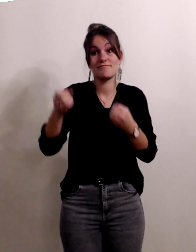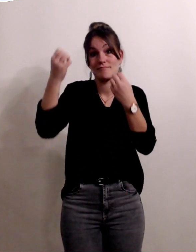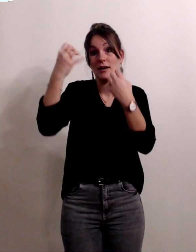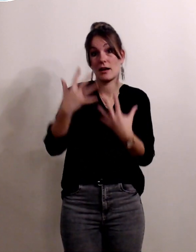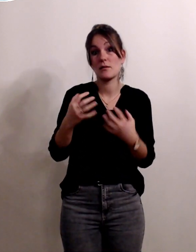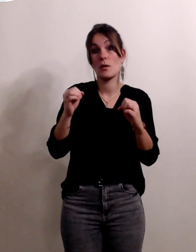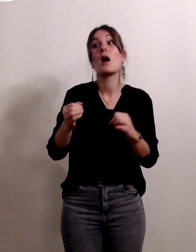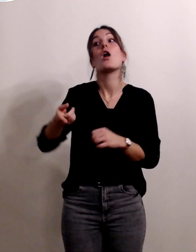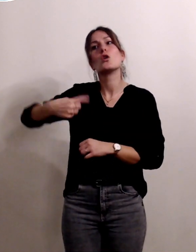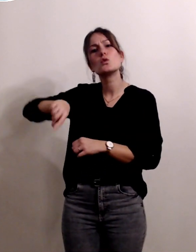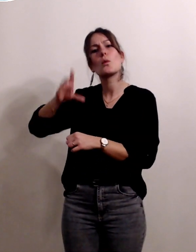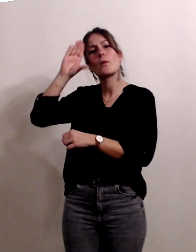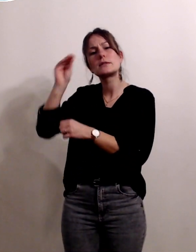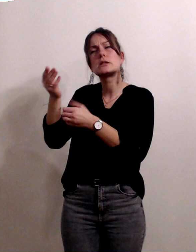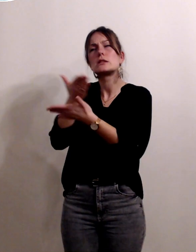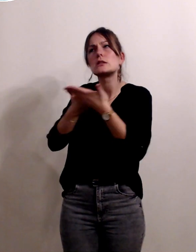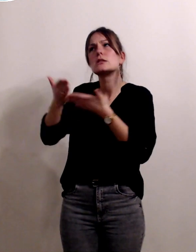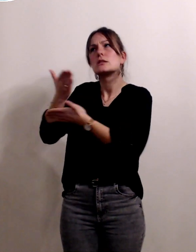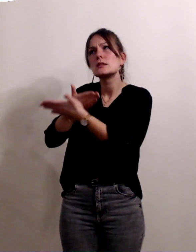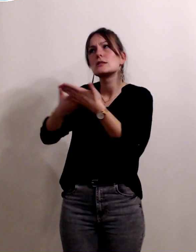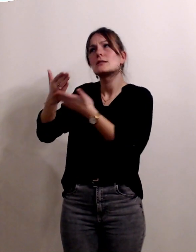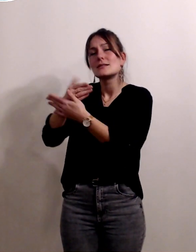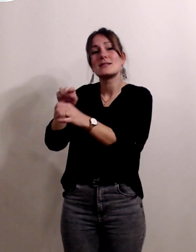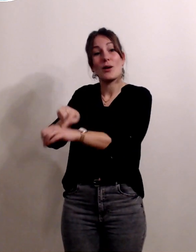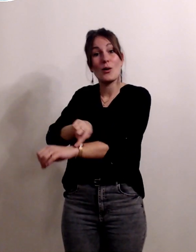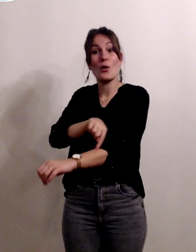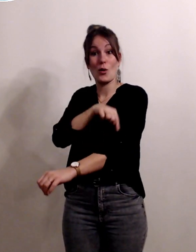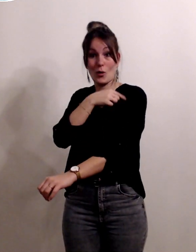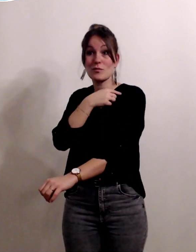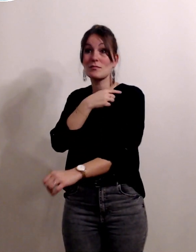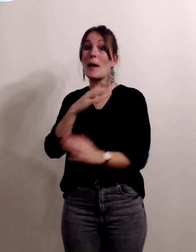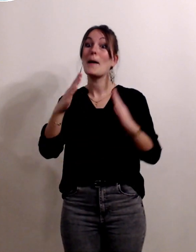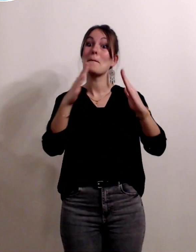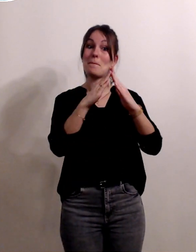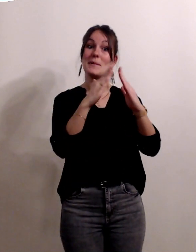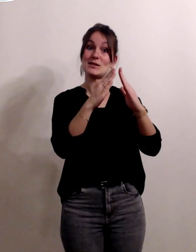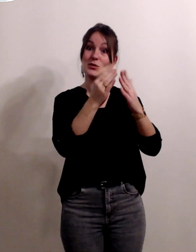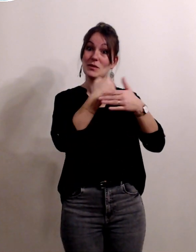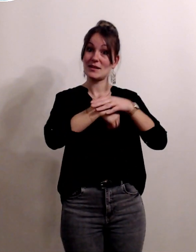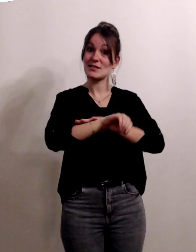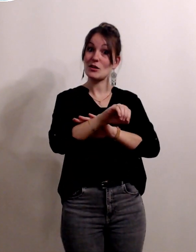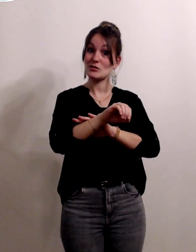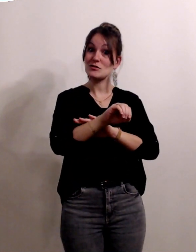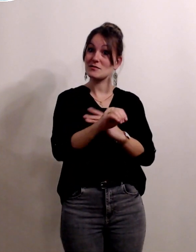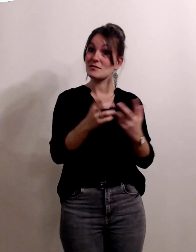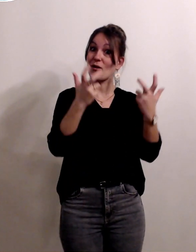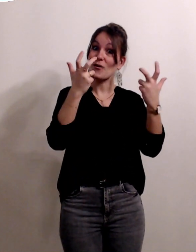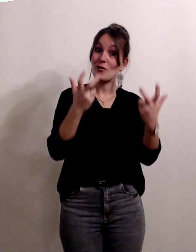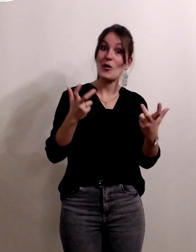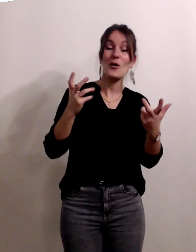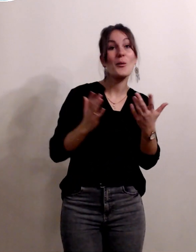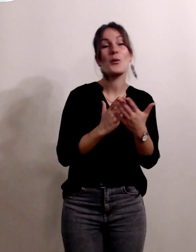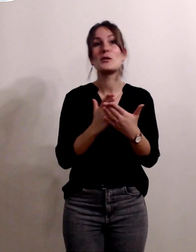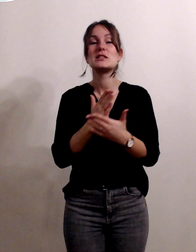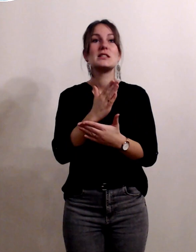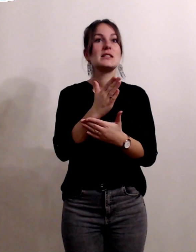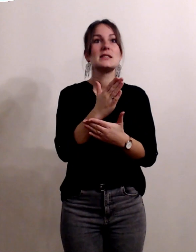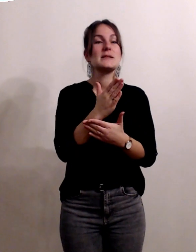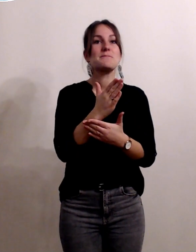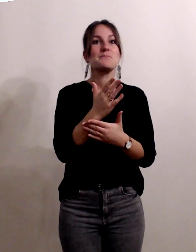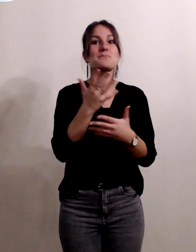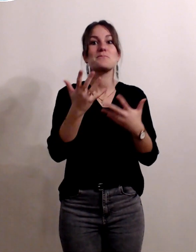quand même longuement discuté puisque cette option de la maison de naissance on l'a clairement envisagé pendant une pendant pendant